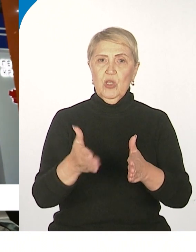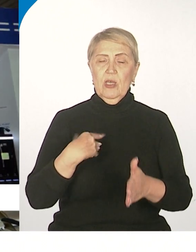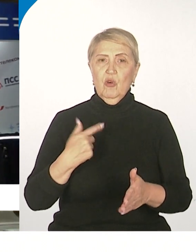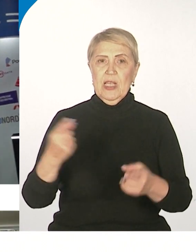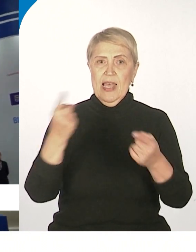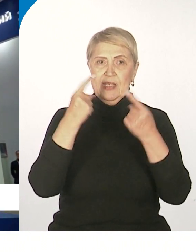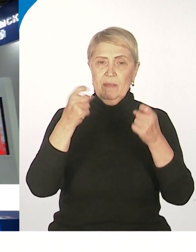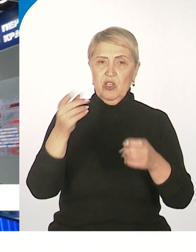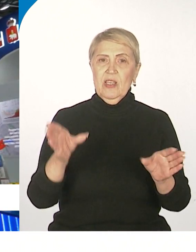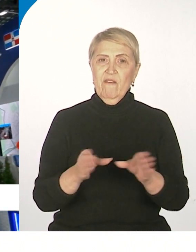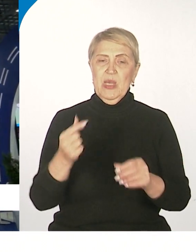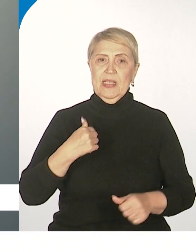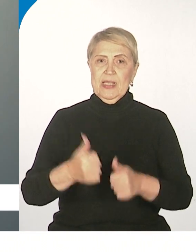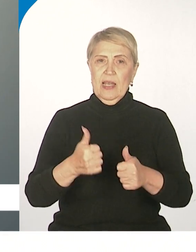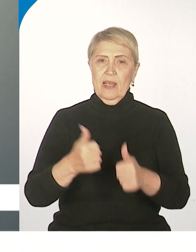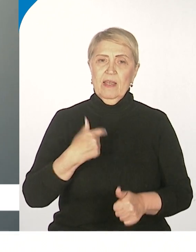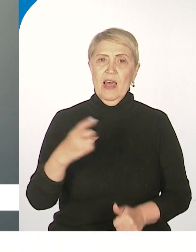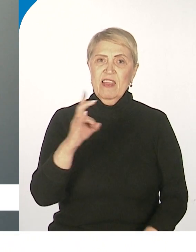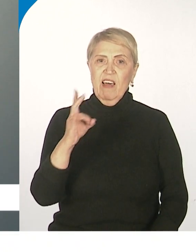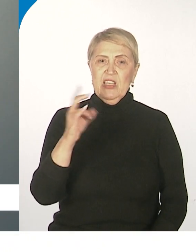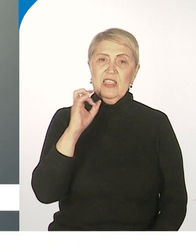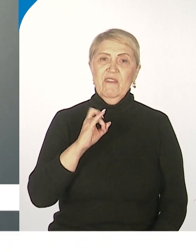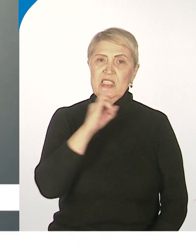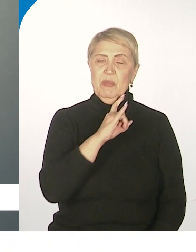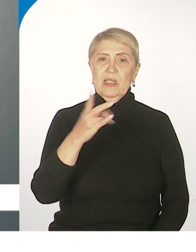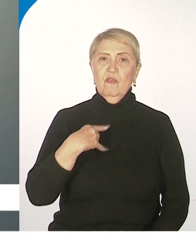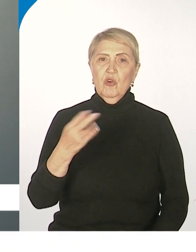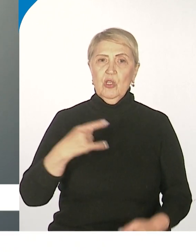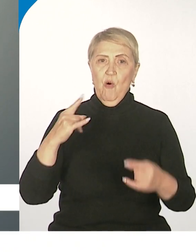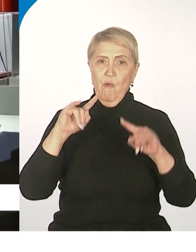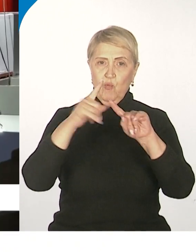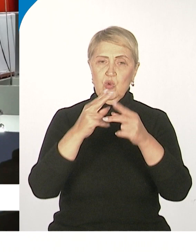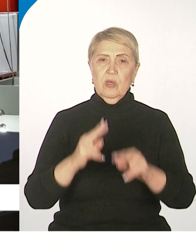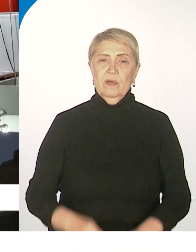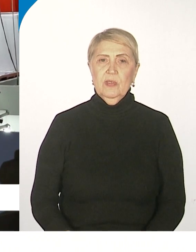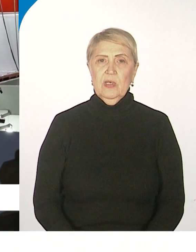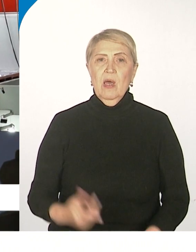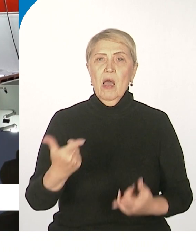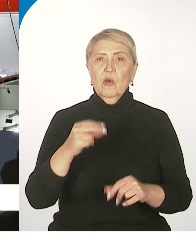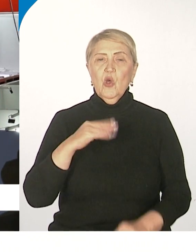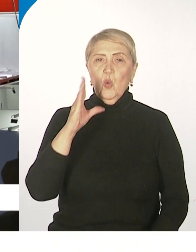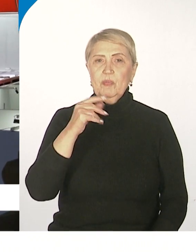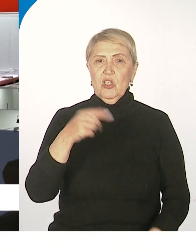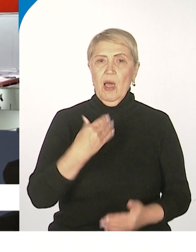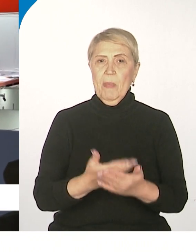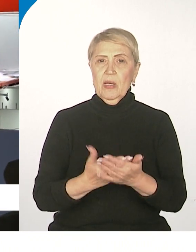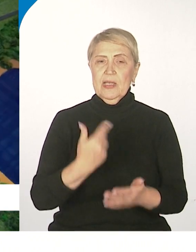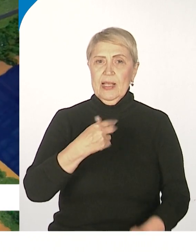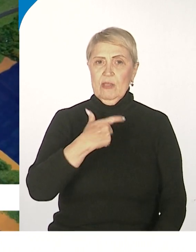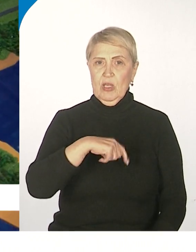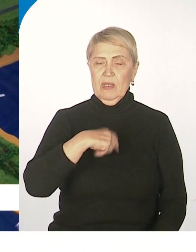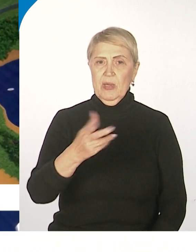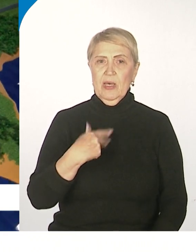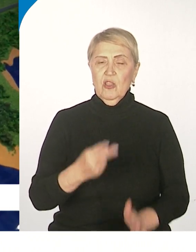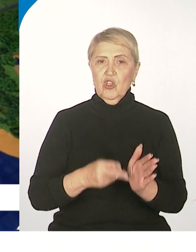вместе с коллегами из Новосибирского вуза. Железнодорожный проект недавно слетал в Москву, где успешно показал себя на Международной